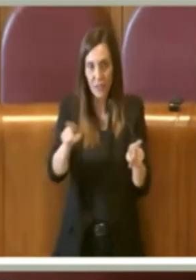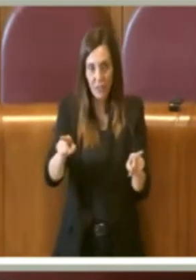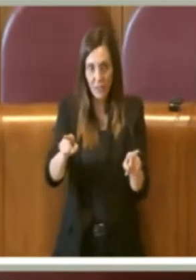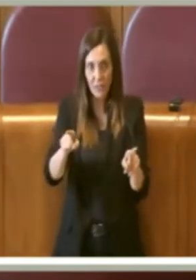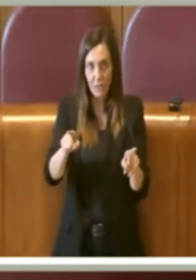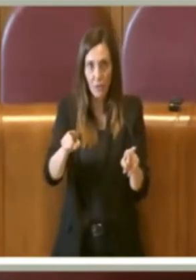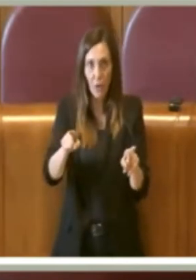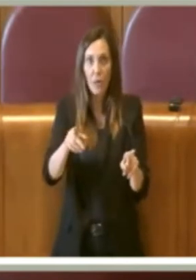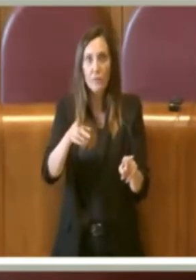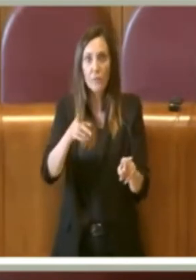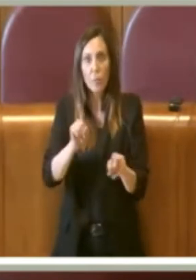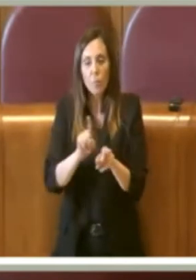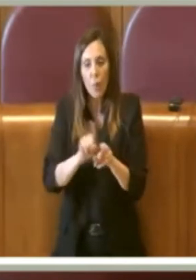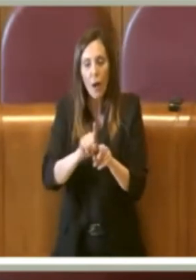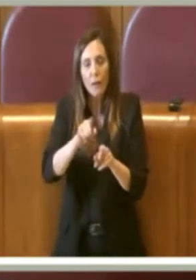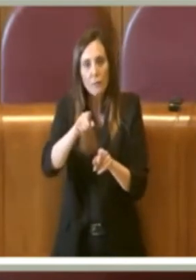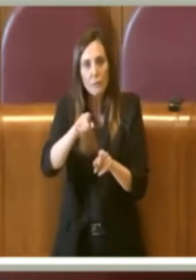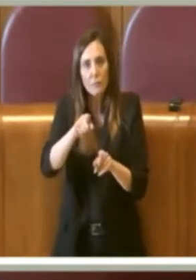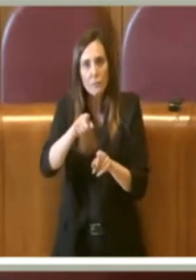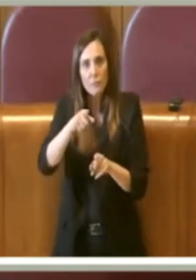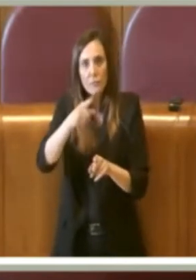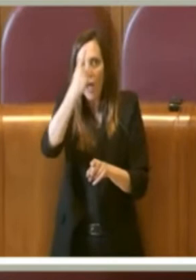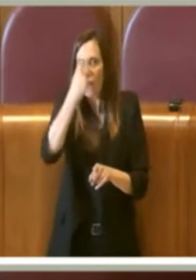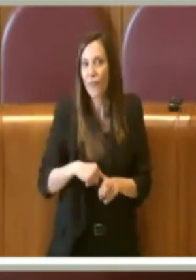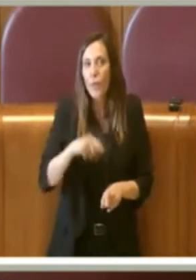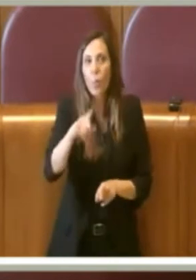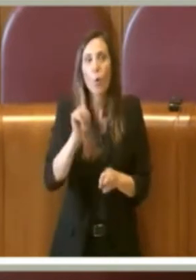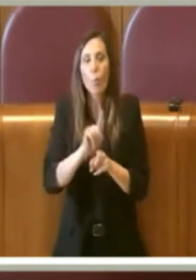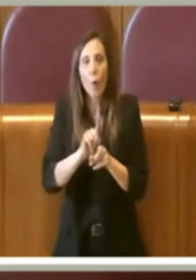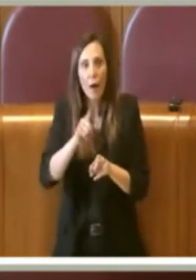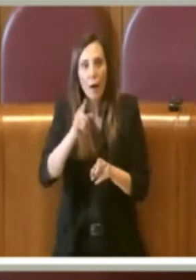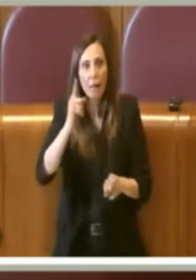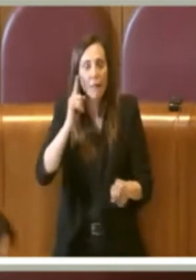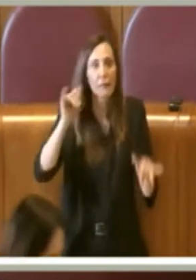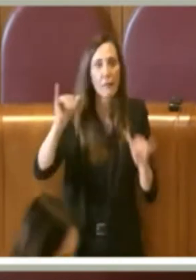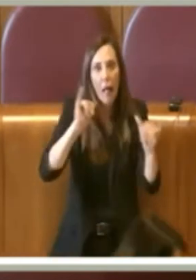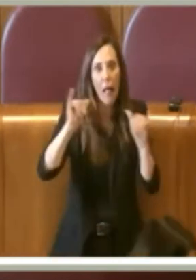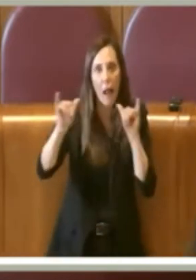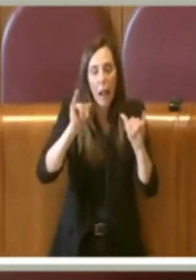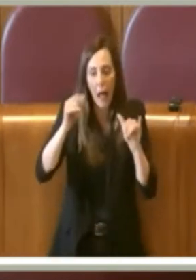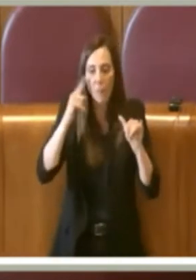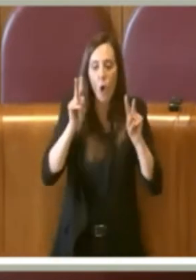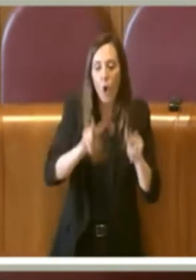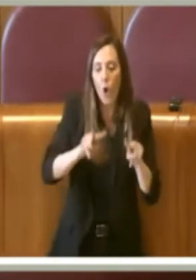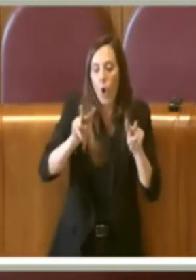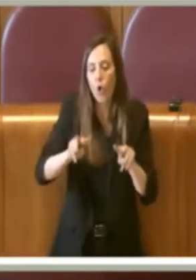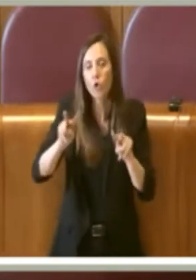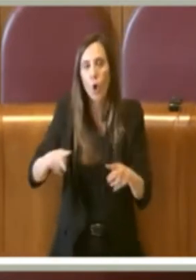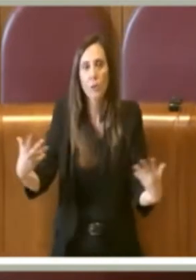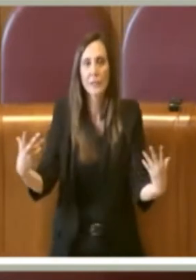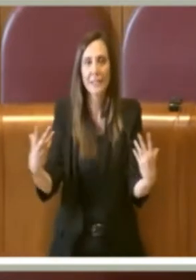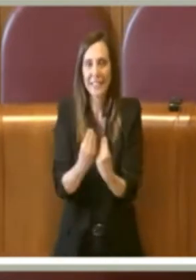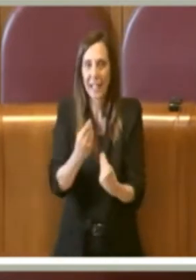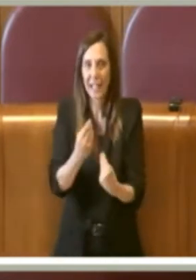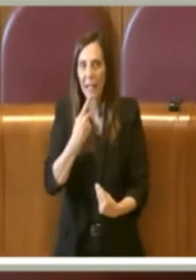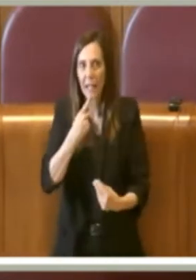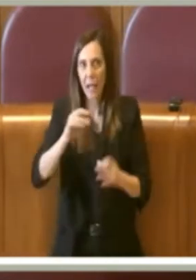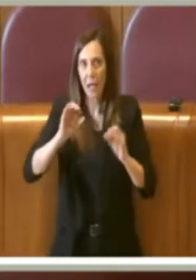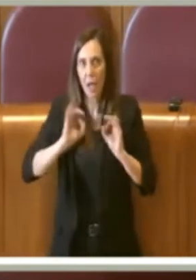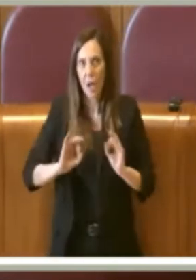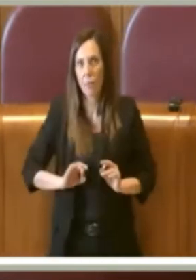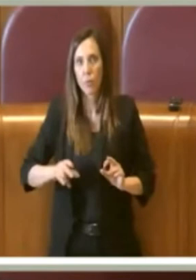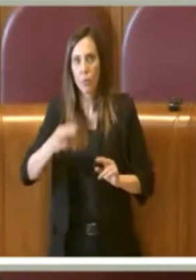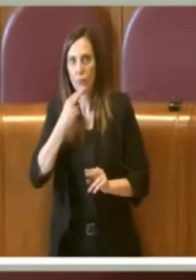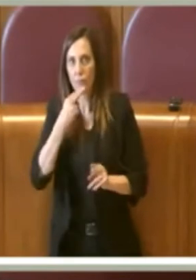ovviamente a fungere come sentinella per la tutela dell'ambiente svolge un'attività di controllo insieme alle forze dell'ordine,